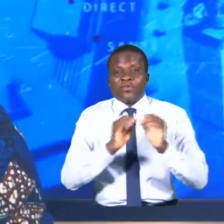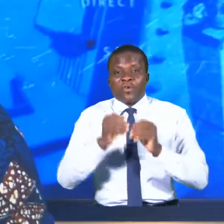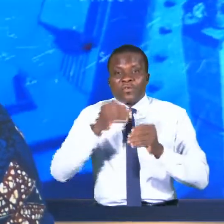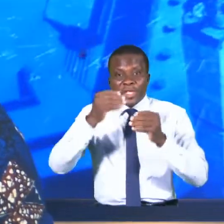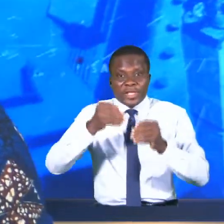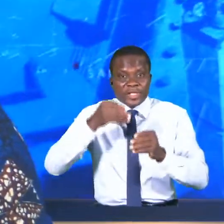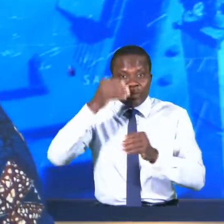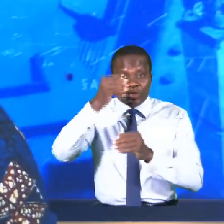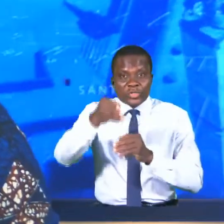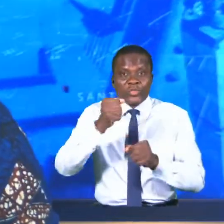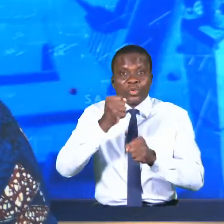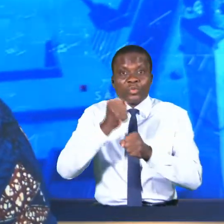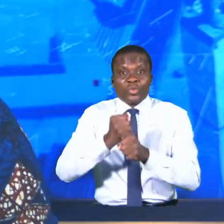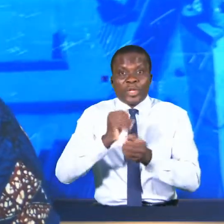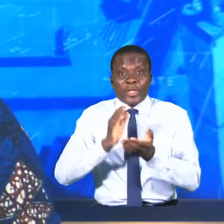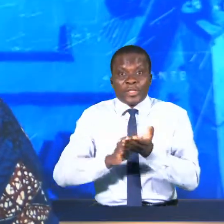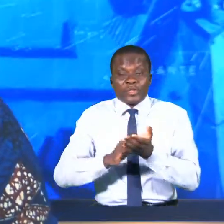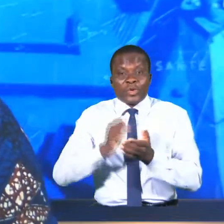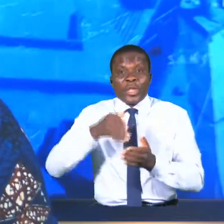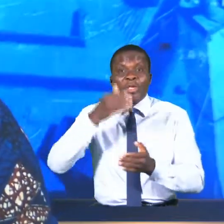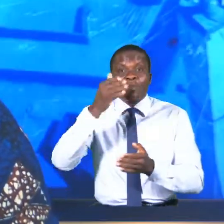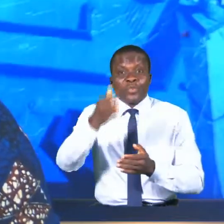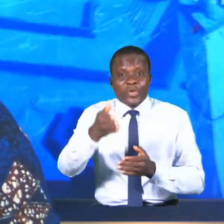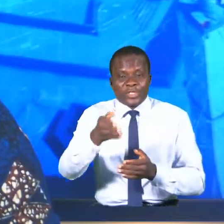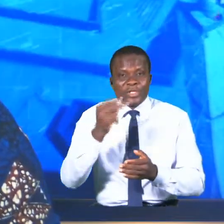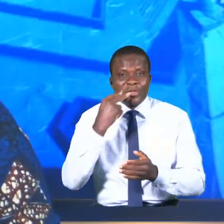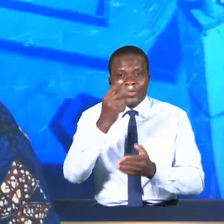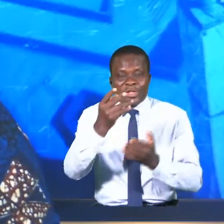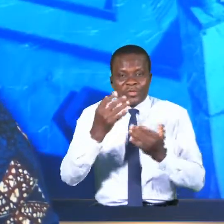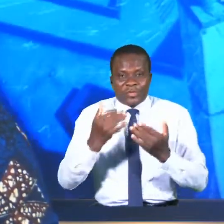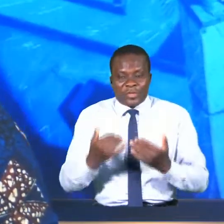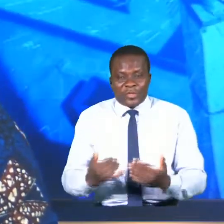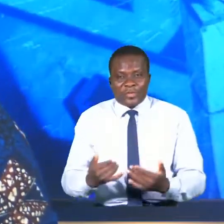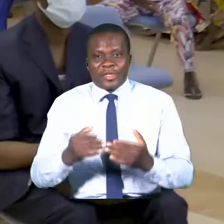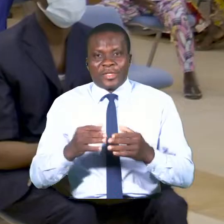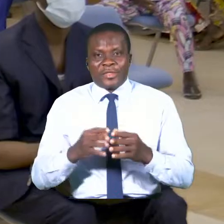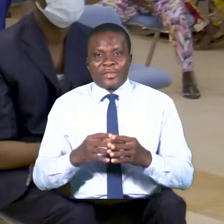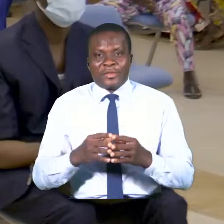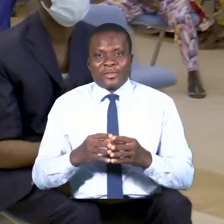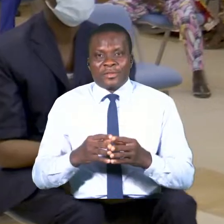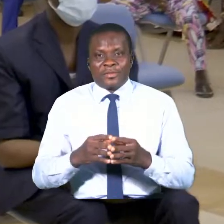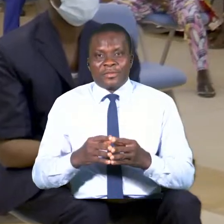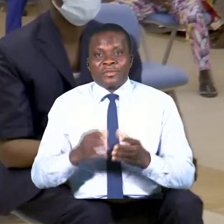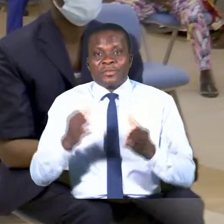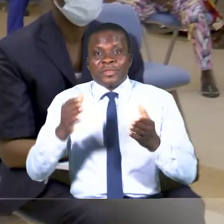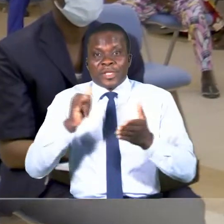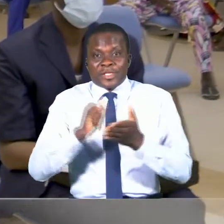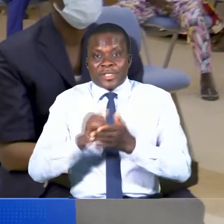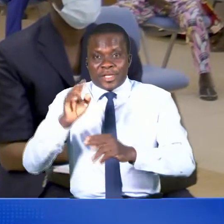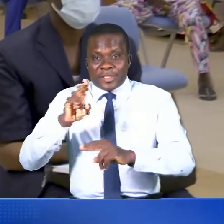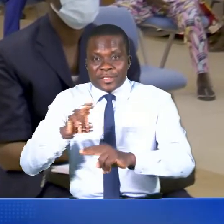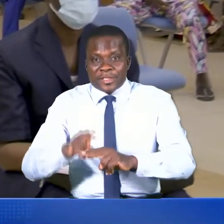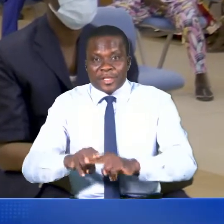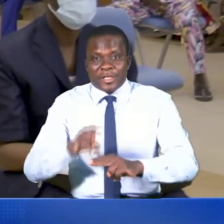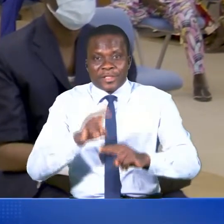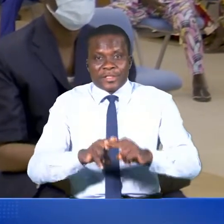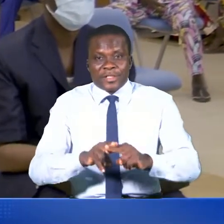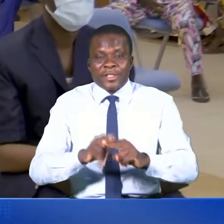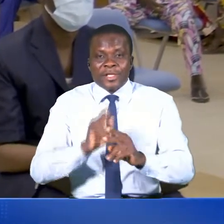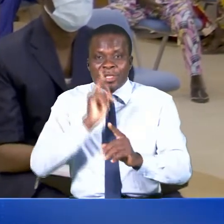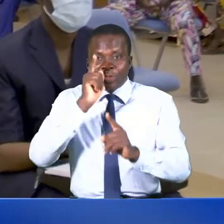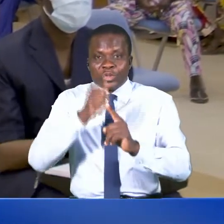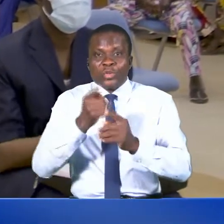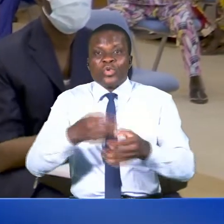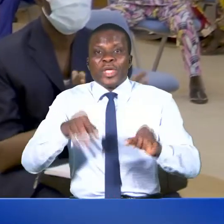pour l'année scolaire à venir. Au Seigneur délégué, Brice Thibosso, compte rendu. Ces assises sont d'une importance